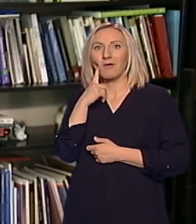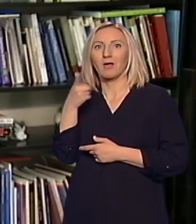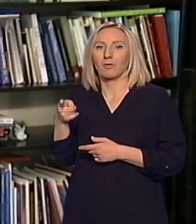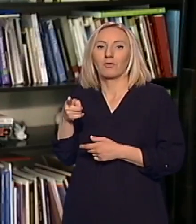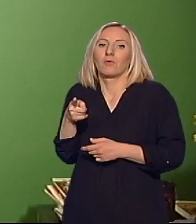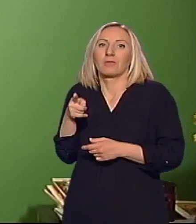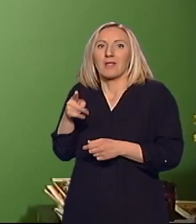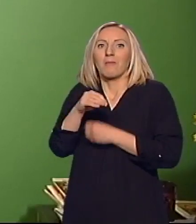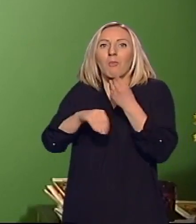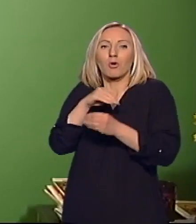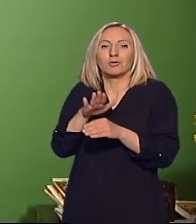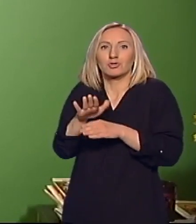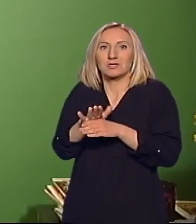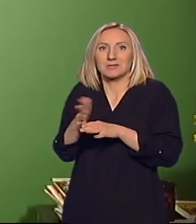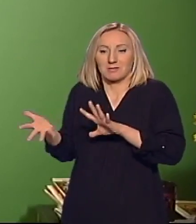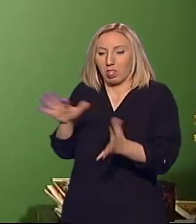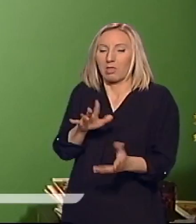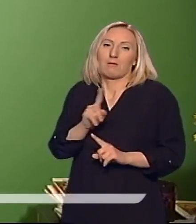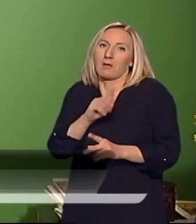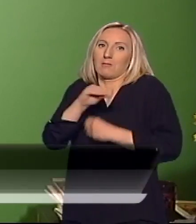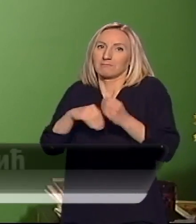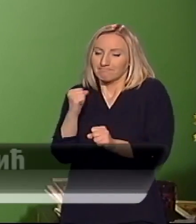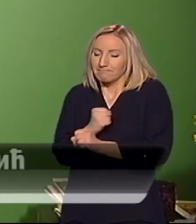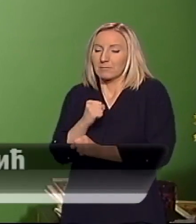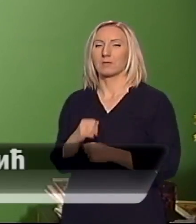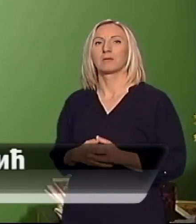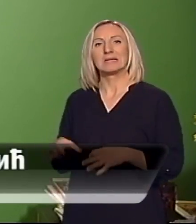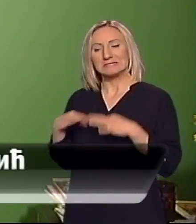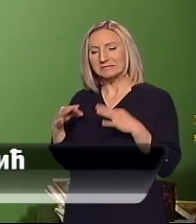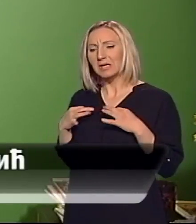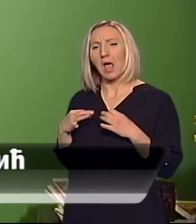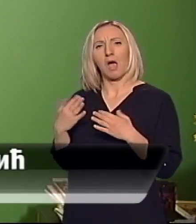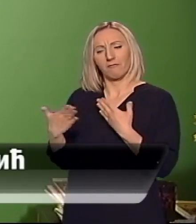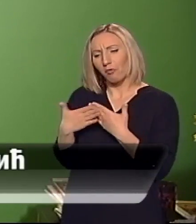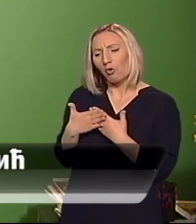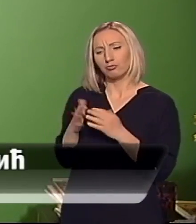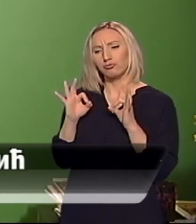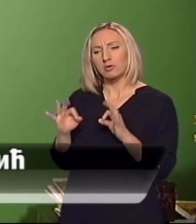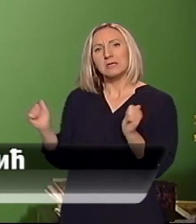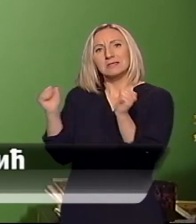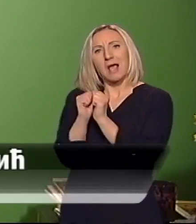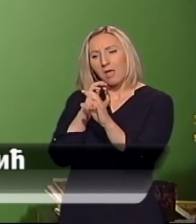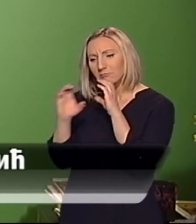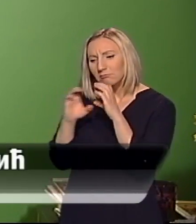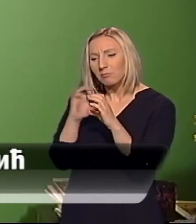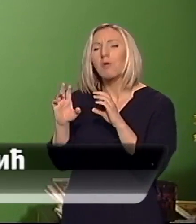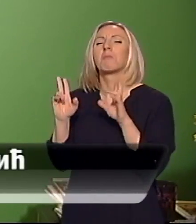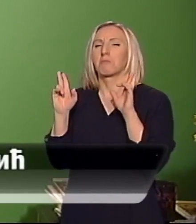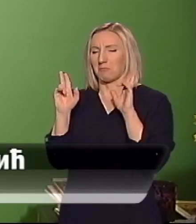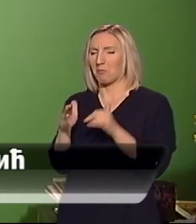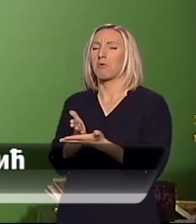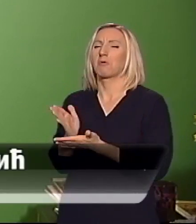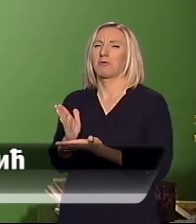porodični sistem. Neki zdrav odnos i neki zajednički jezik za koji sam sigurna da može da se nađe, neke